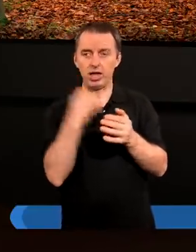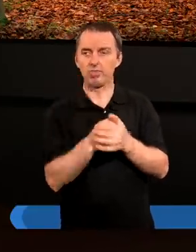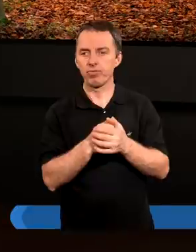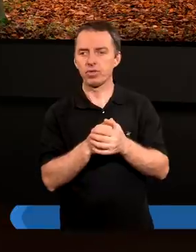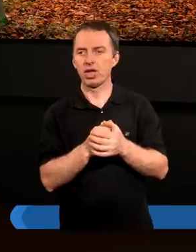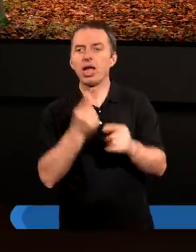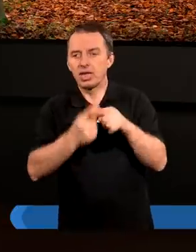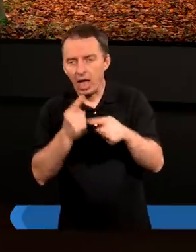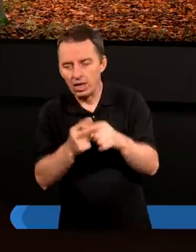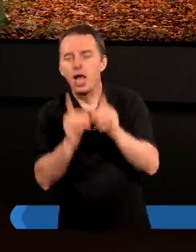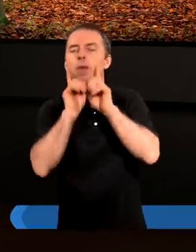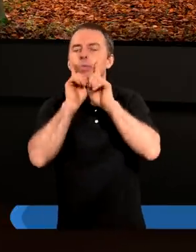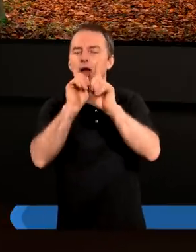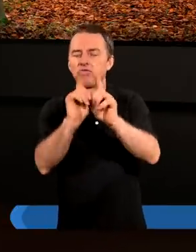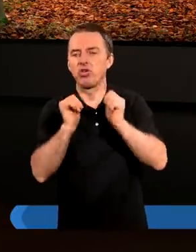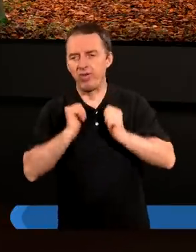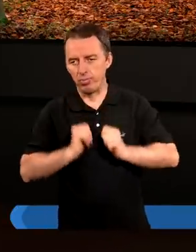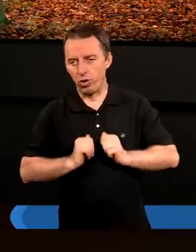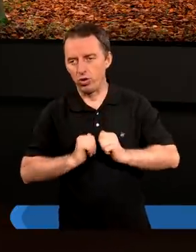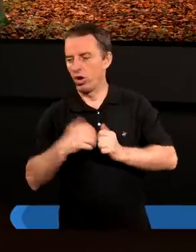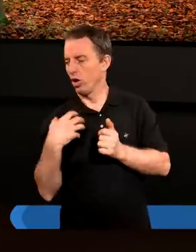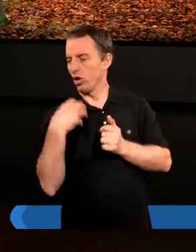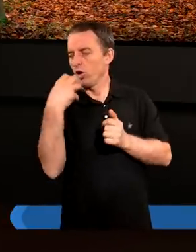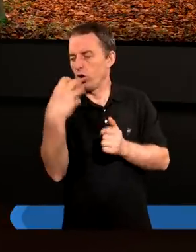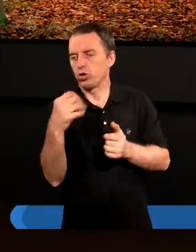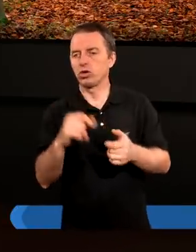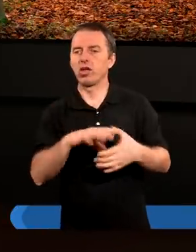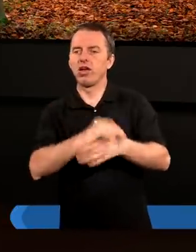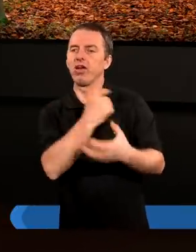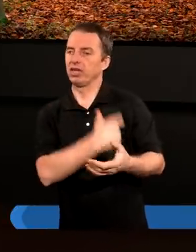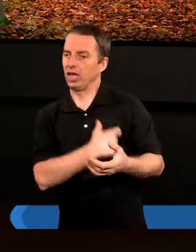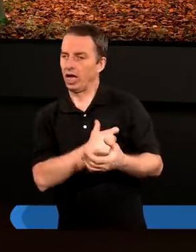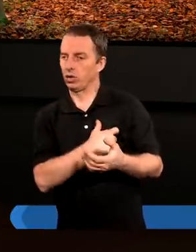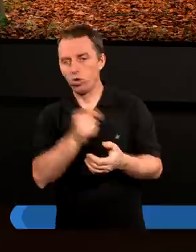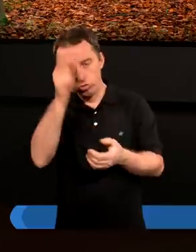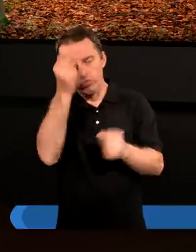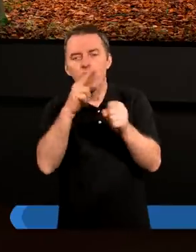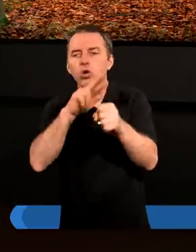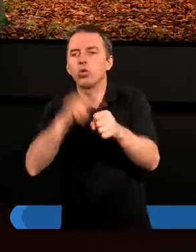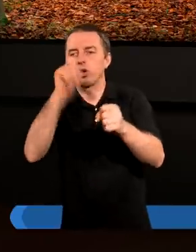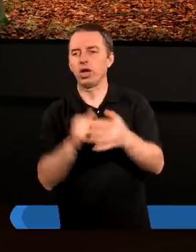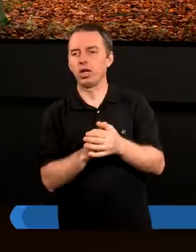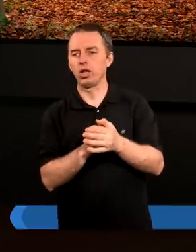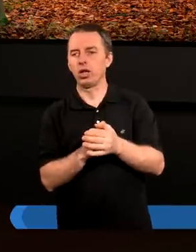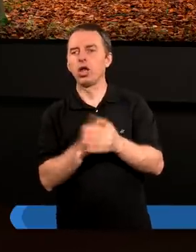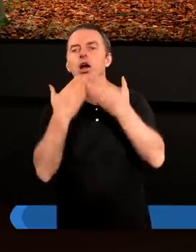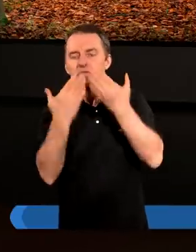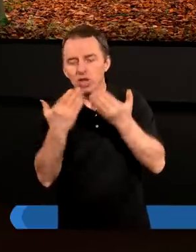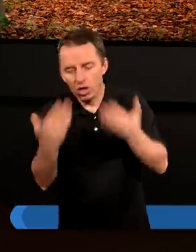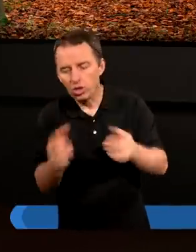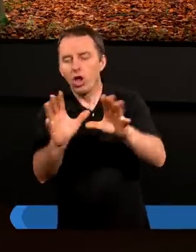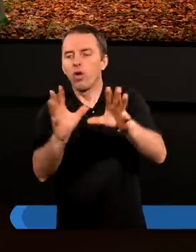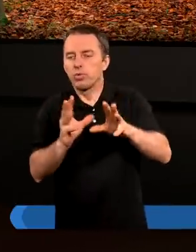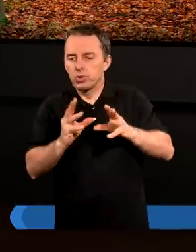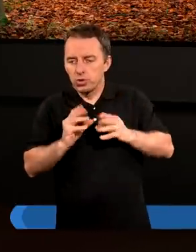Pokój, prawdziwy pokój gości w sercu człowieka, który z wdzięcznością